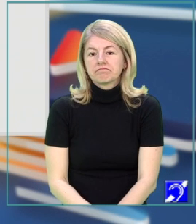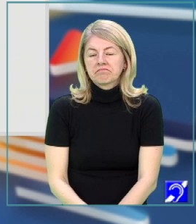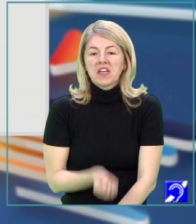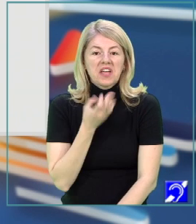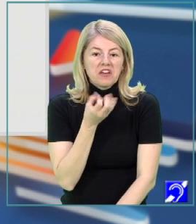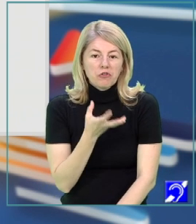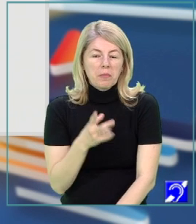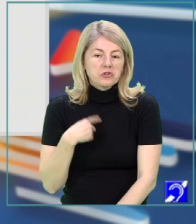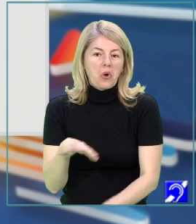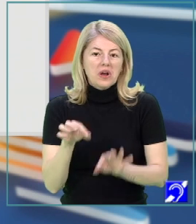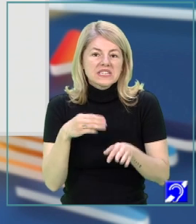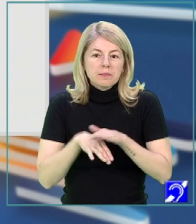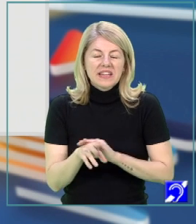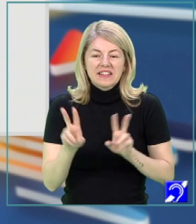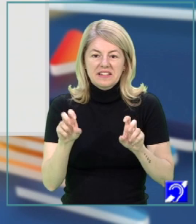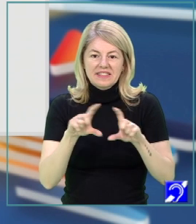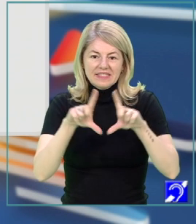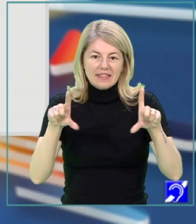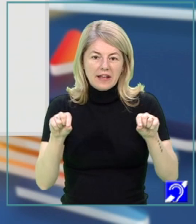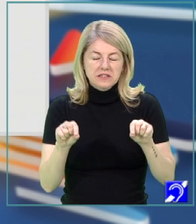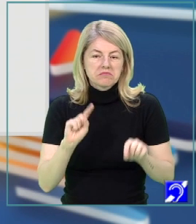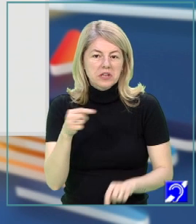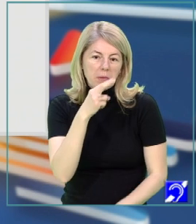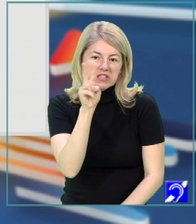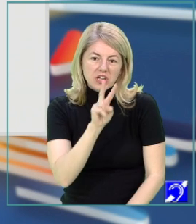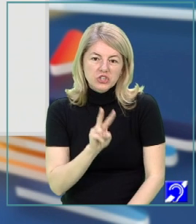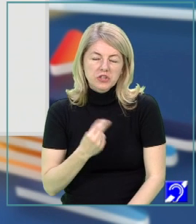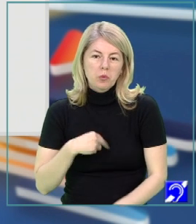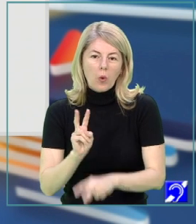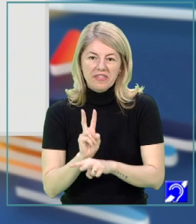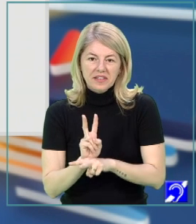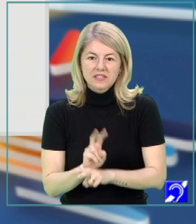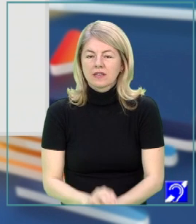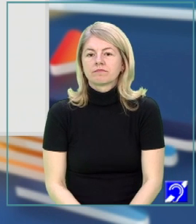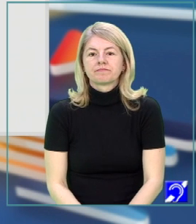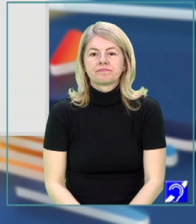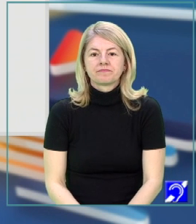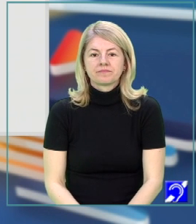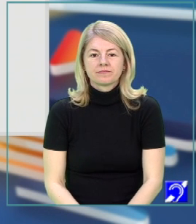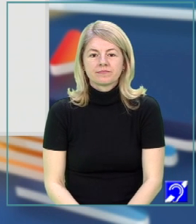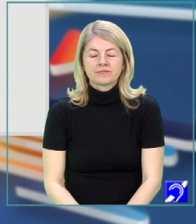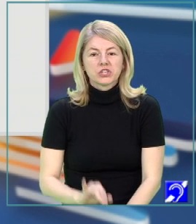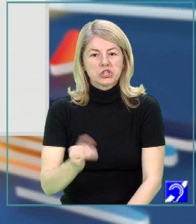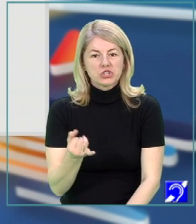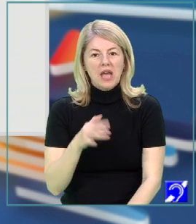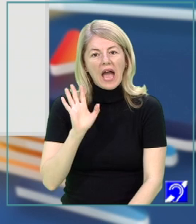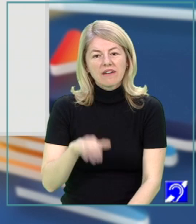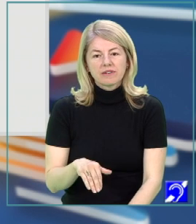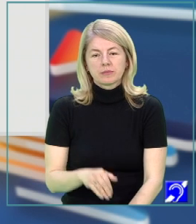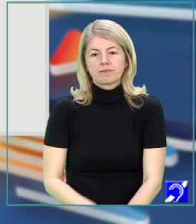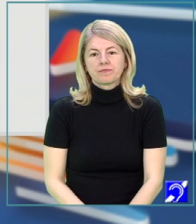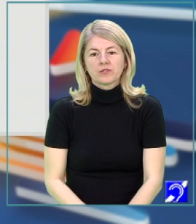Informația o găsim în text, trebuie doar să citiți cu mare atenție, da? Și avem,